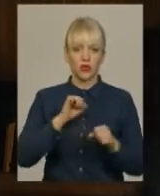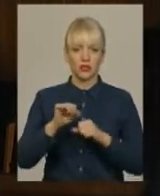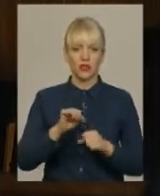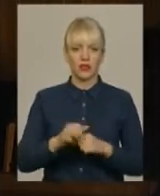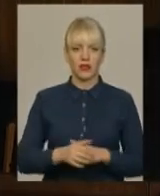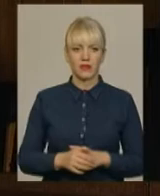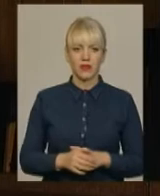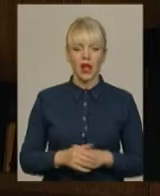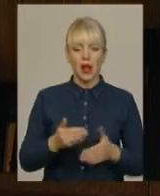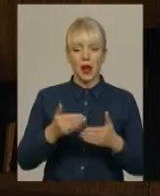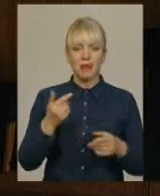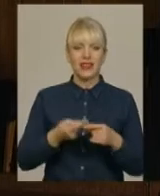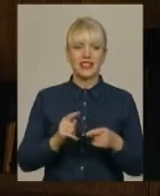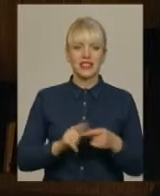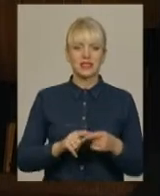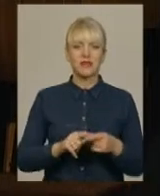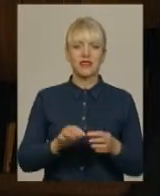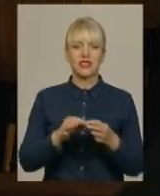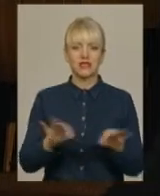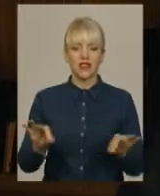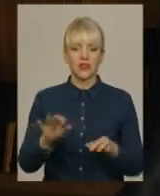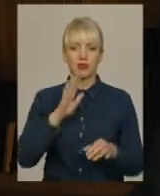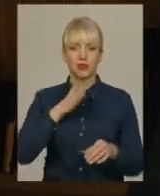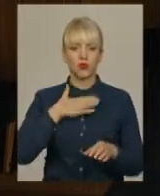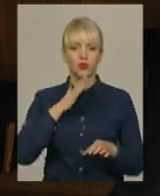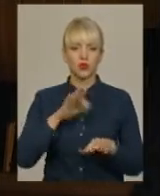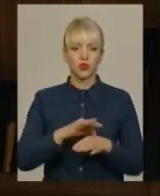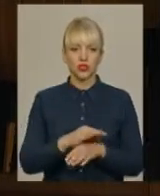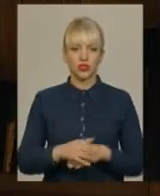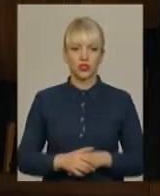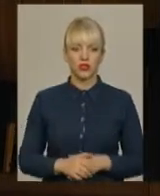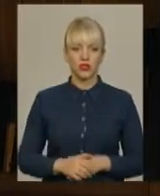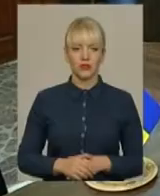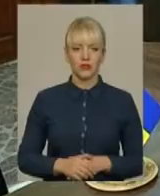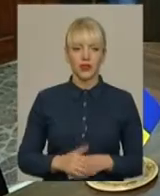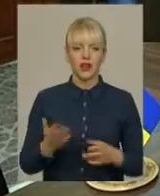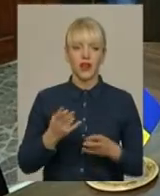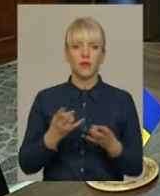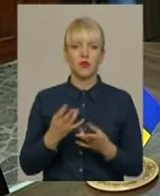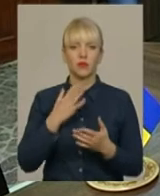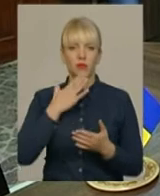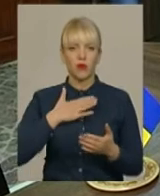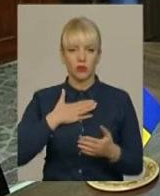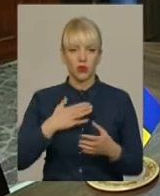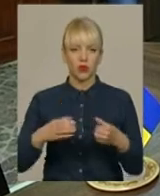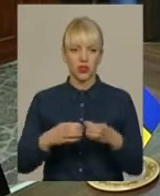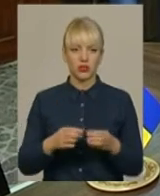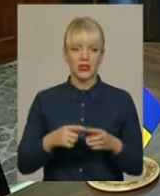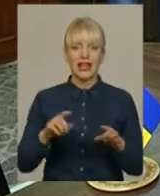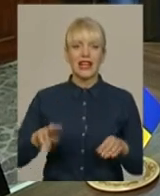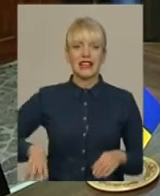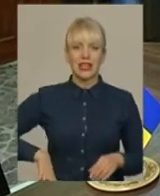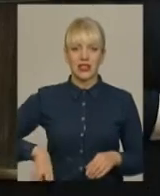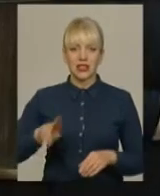цим звільнили мою дружину, заслуженого оркестру України, яка просто, як повітря мені потрібна в тому колективі. Директор обласної філармонії Олександр